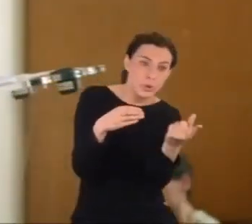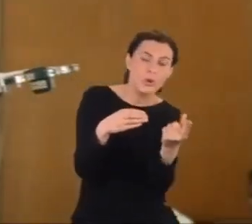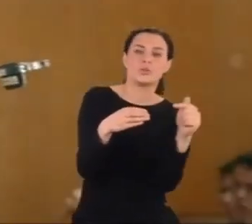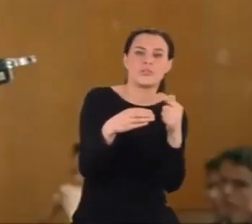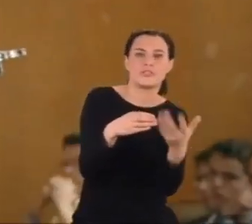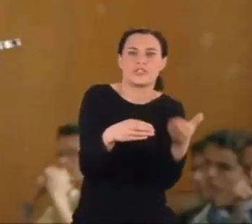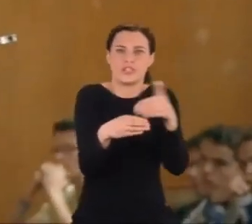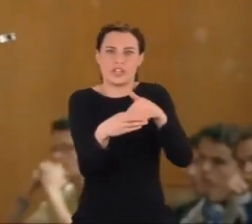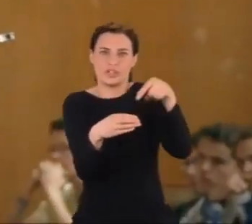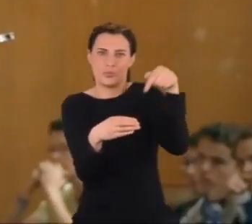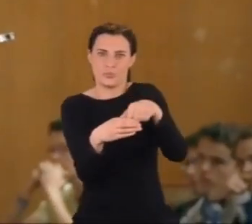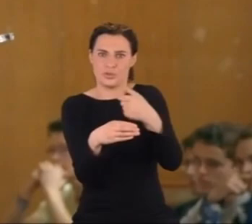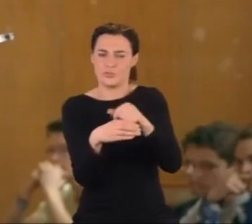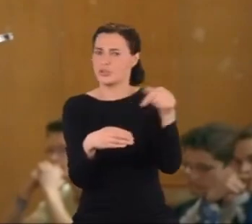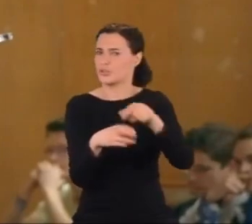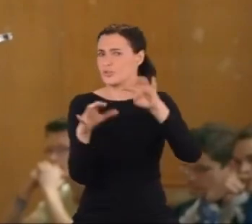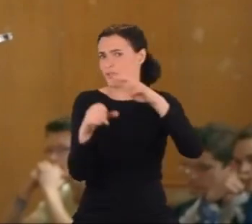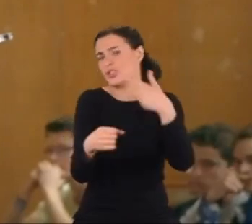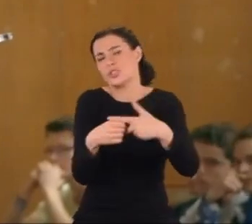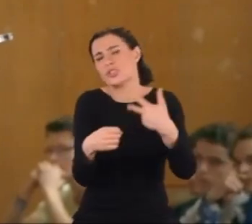1932 roku.